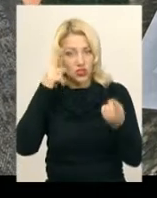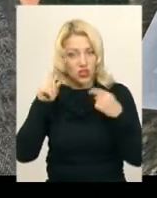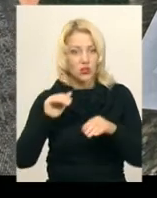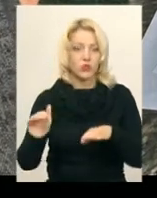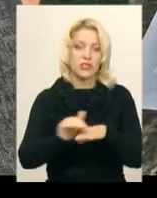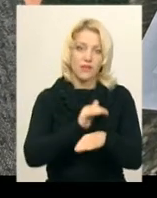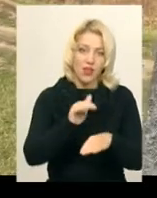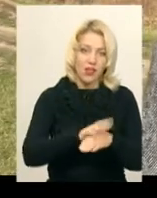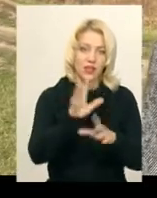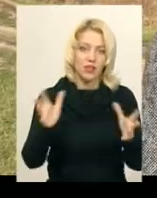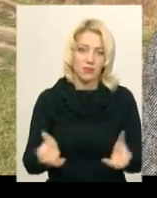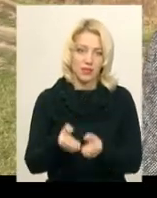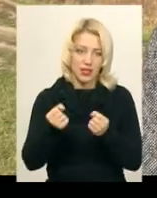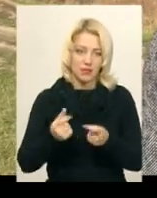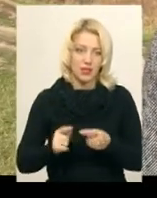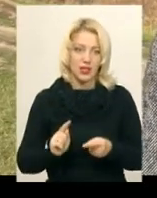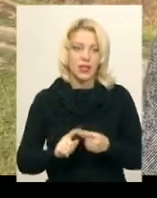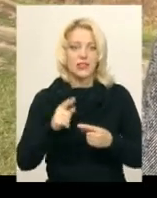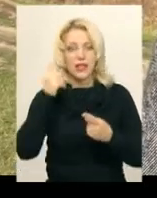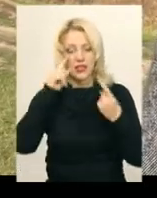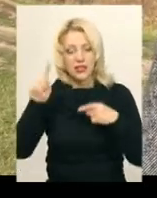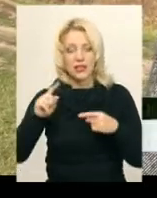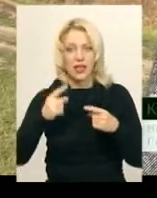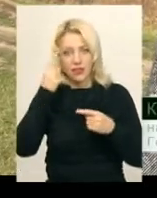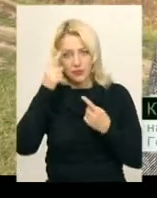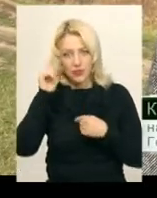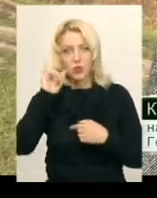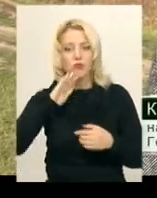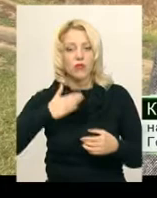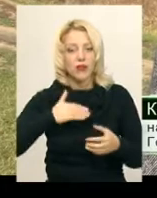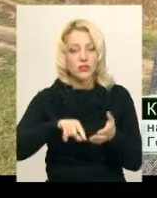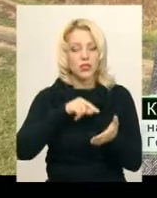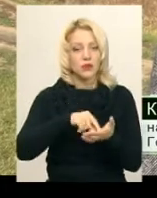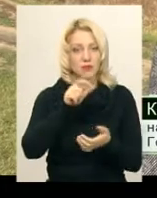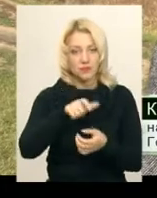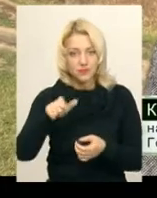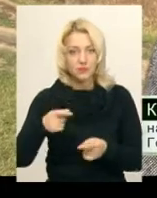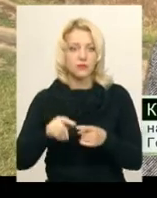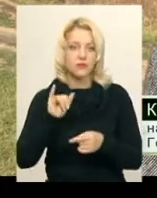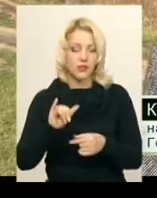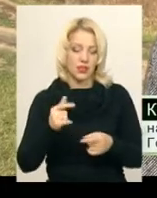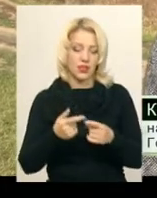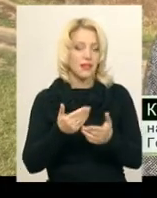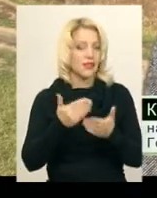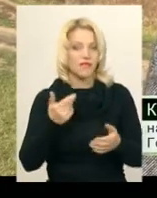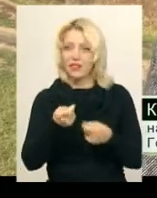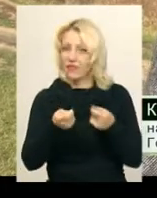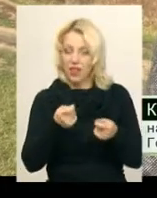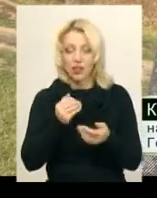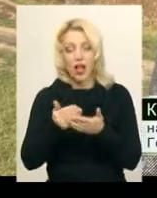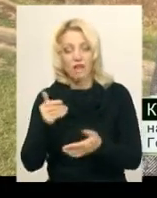схвалили, підтримали. Ідея зародилася у наших мешканців міста. Вона прийшла не від влади, вона насправді прийшла від людей.